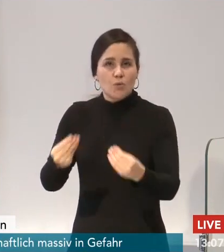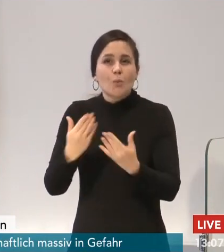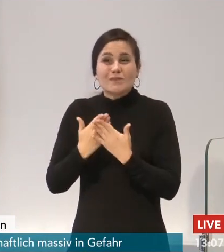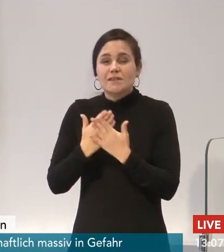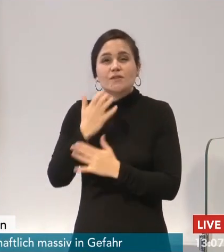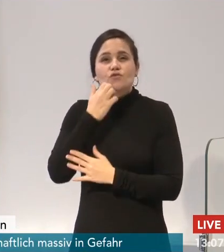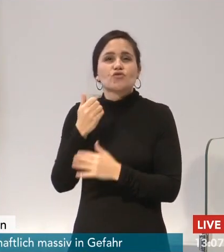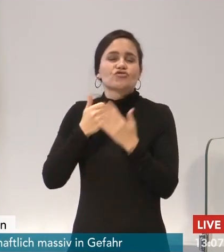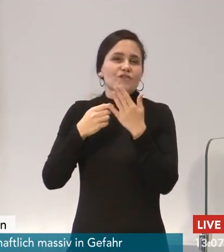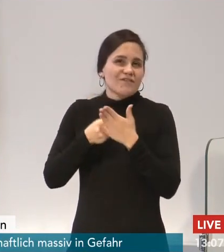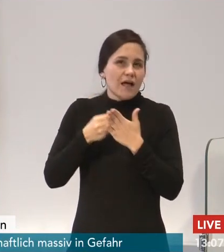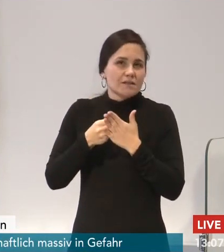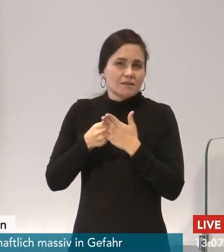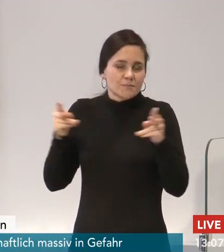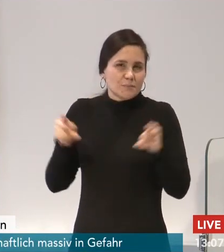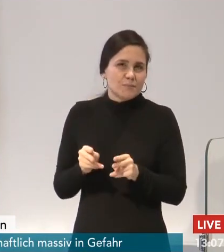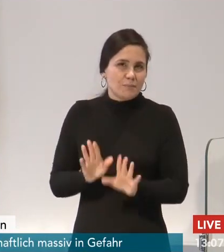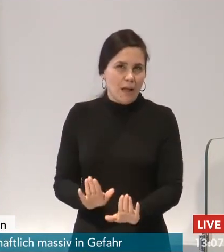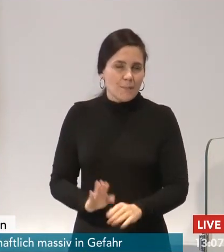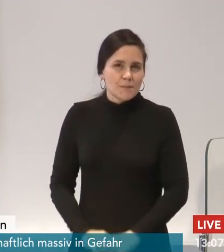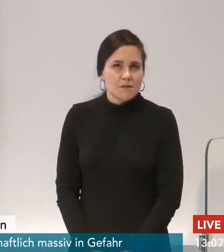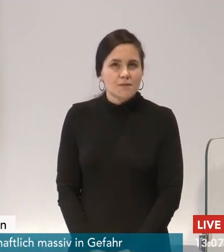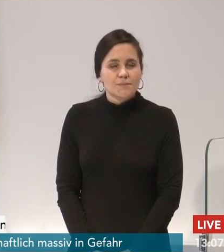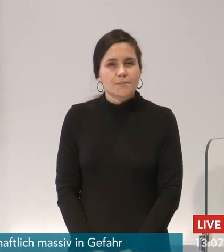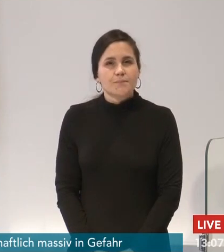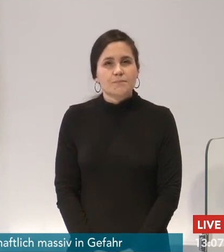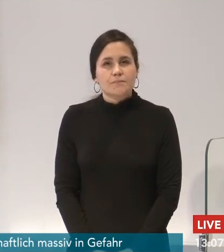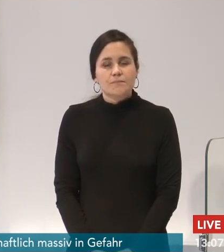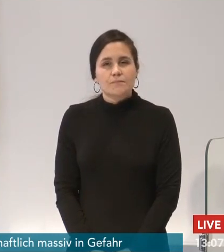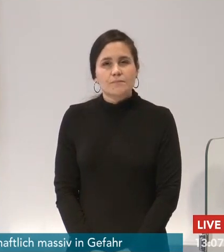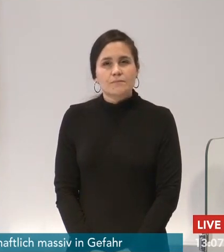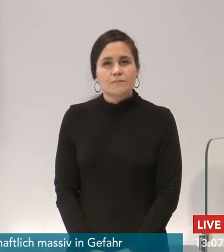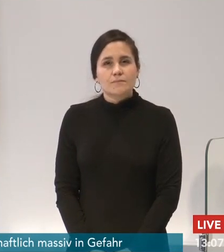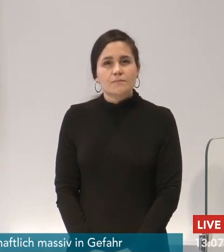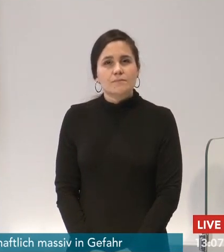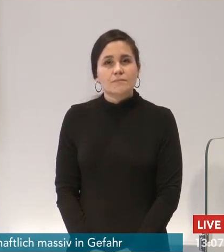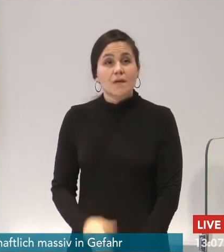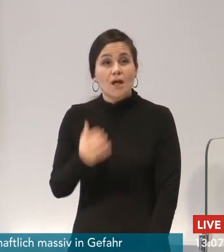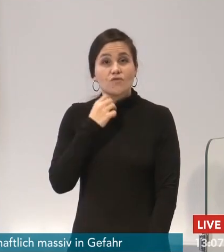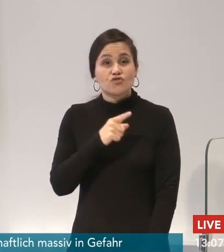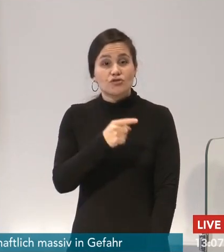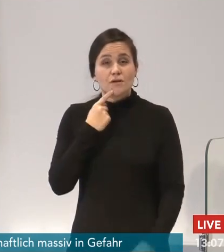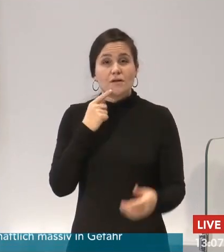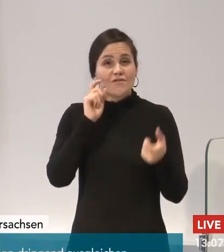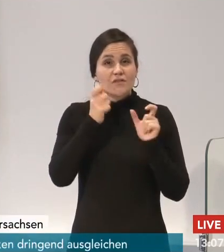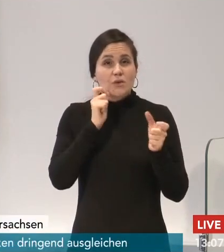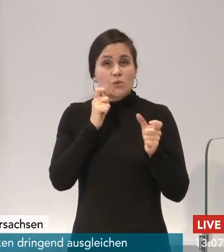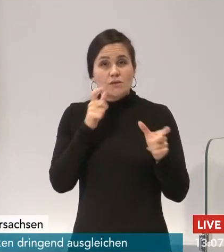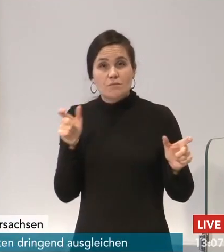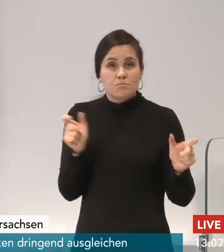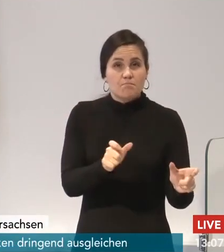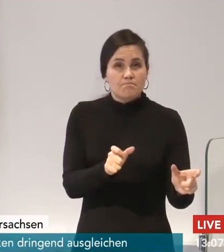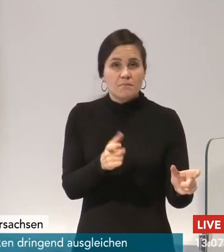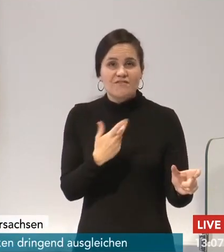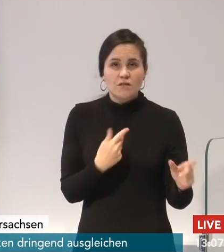dass wir auf diese Art und Weise es schaffen, dieses Virus unter Kontrolle zu kriegen, solange bis